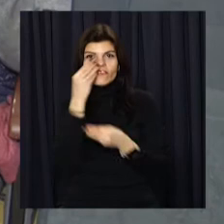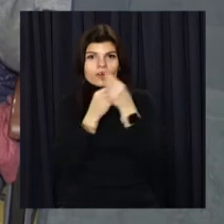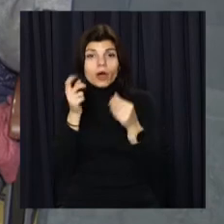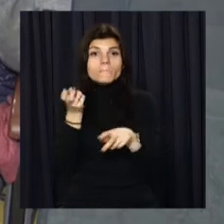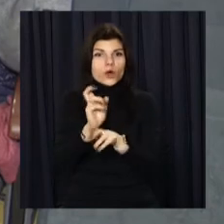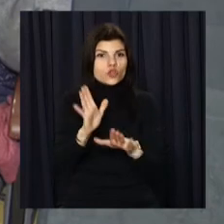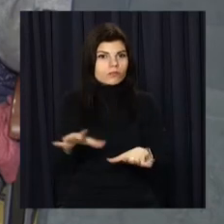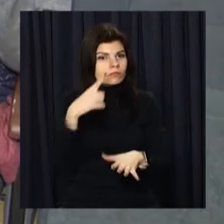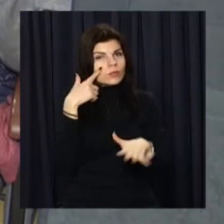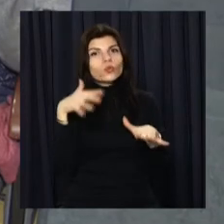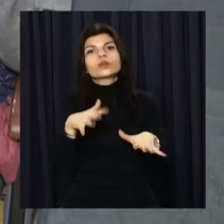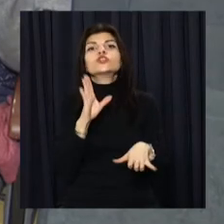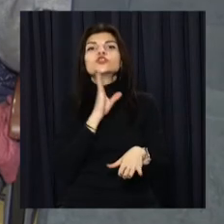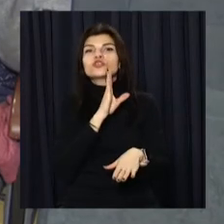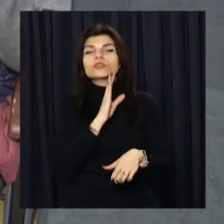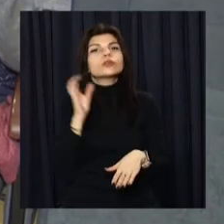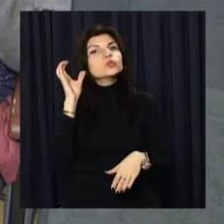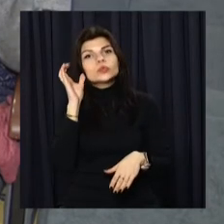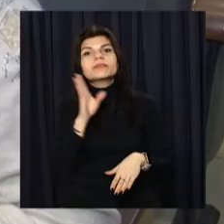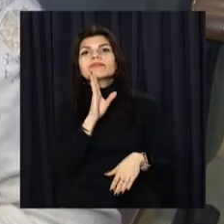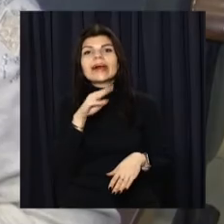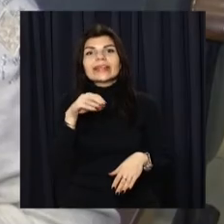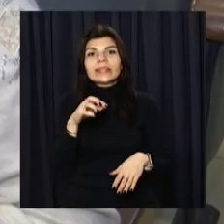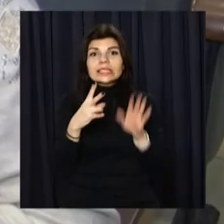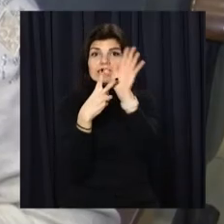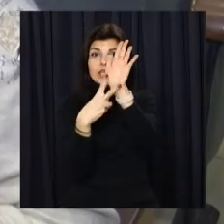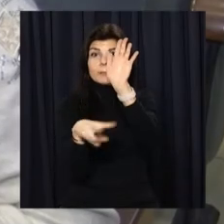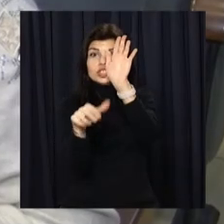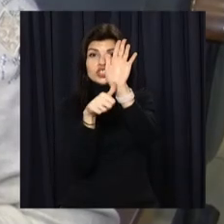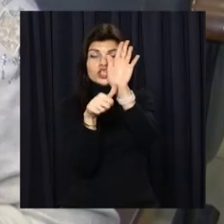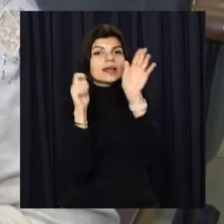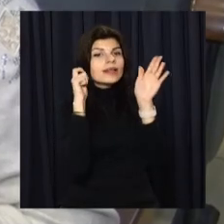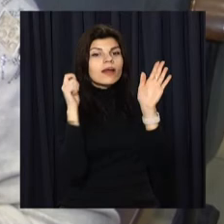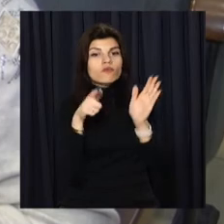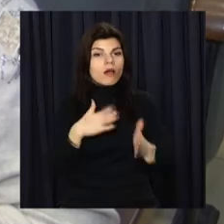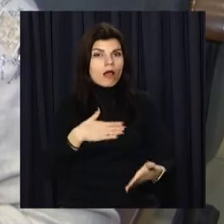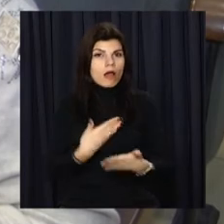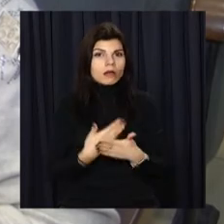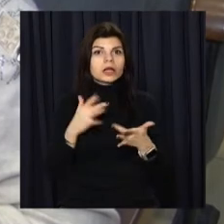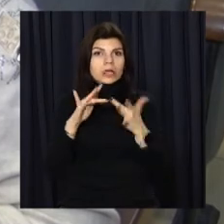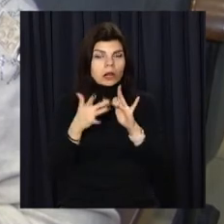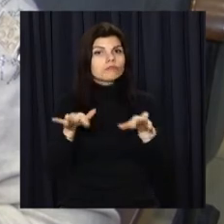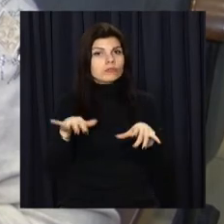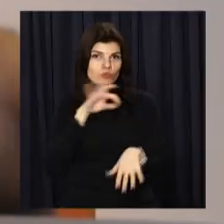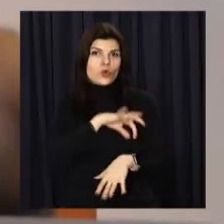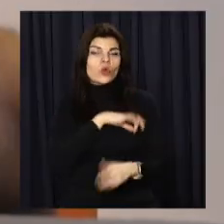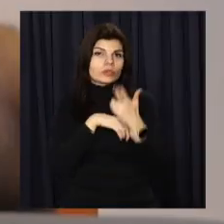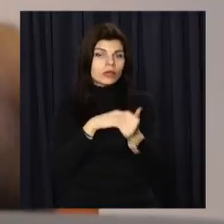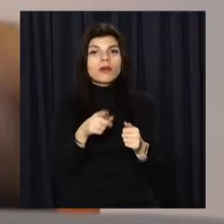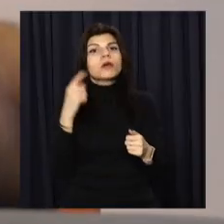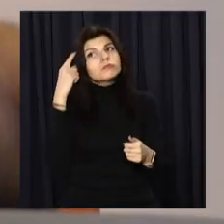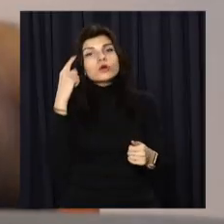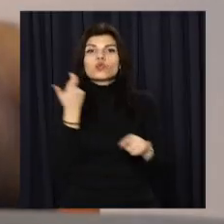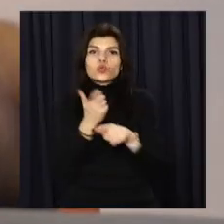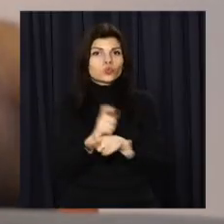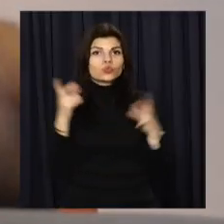жінки. Уважно слухає поради пані Тетяна. Їй 76 і вона активна користувачка соцмереж. Каже, такі знання їй